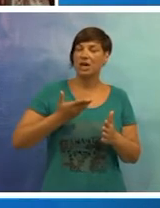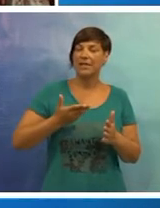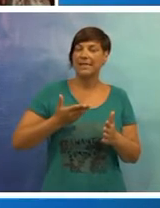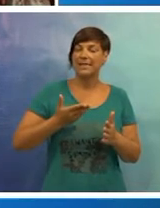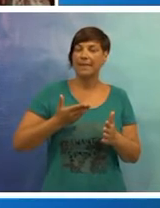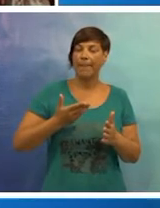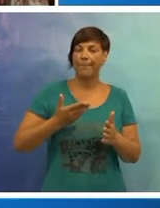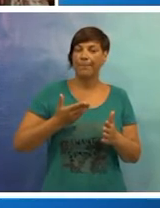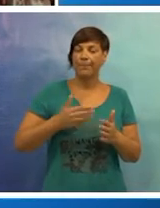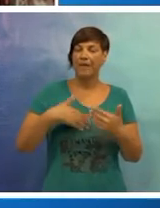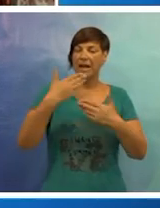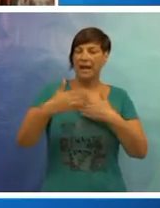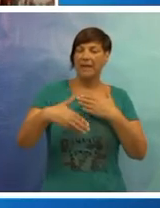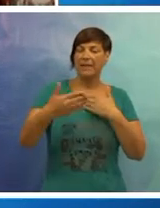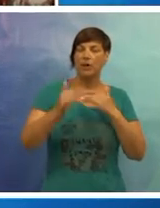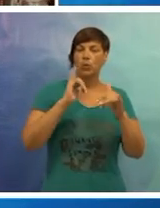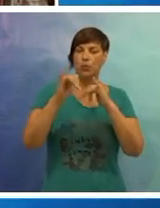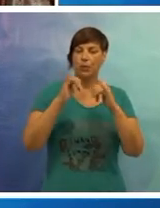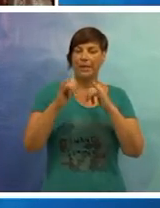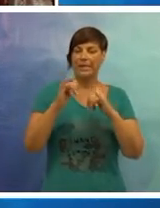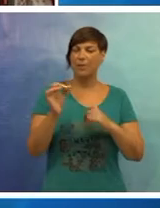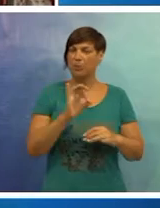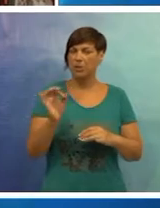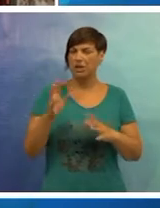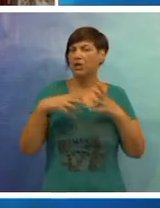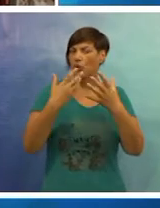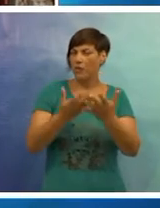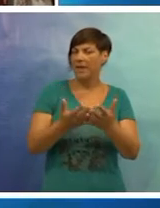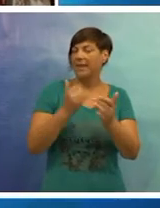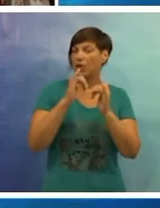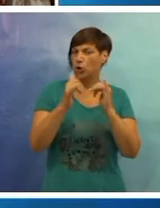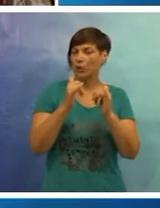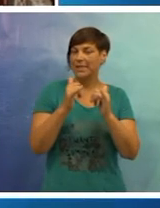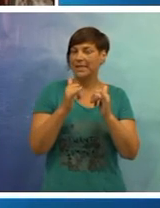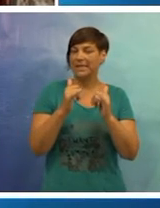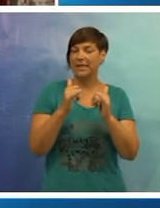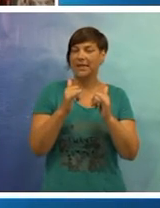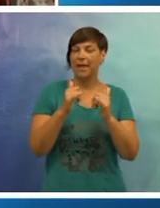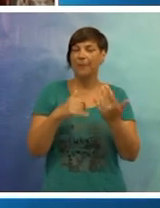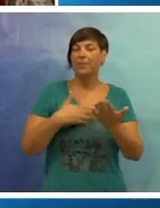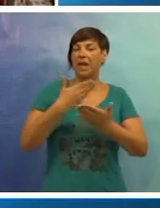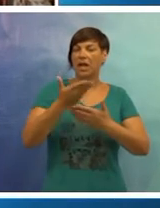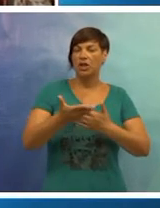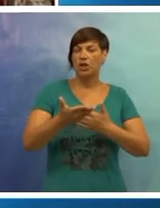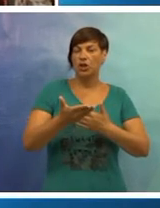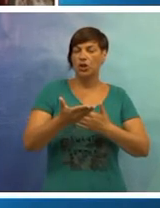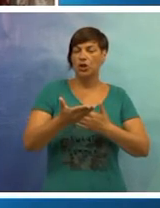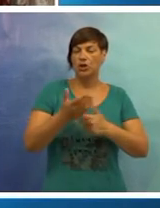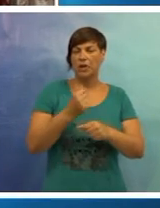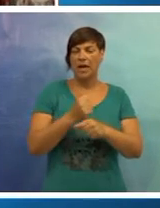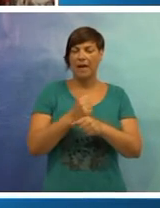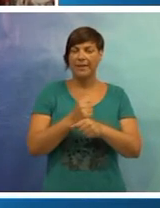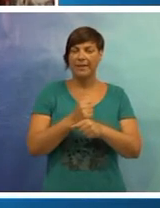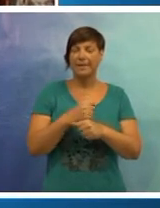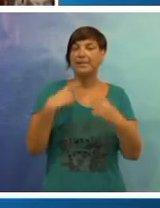Vraća se vrlo namjenski natrag u turizam, u poboljšanje uvjeta boravka turista, u poboljšanje dostupnosti.